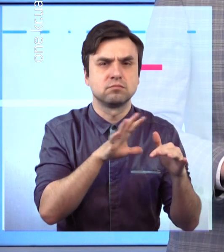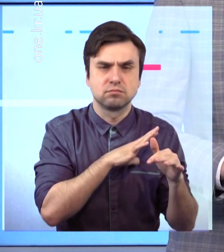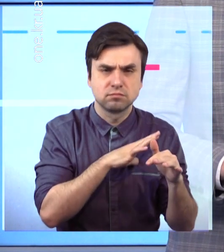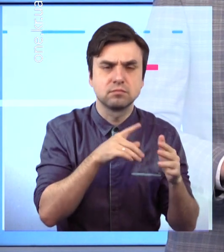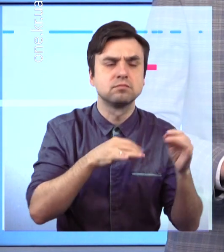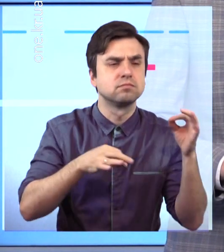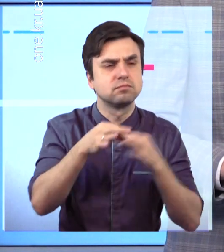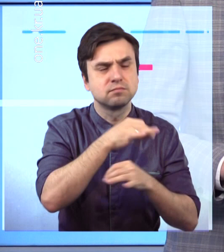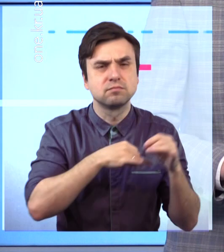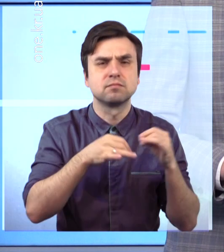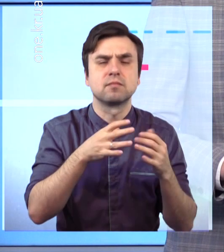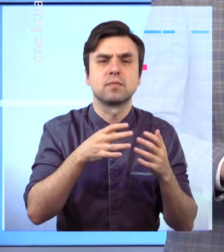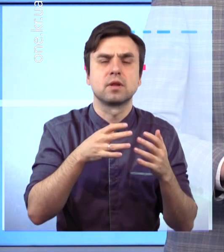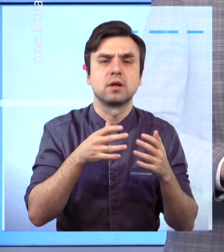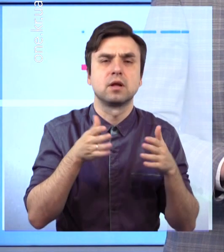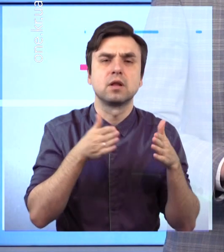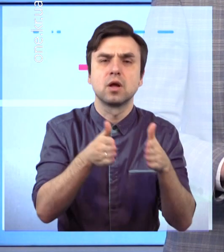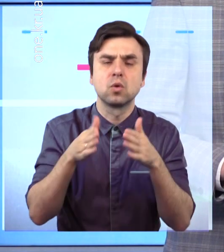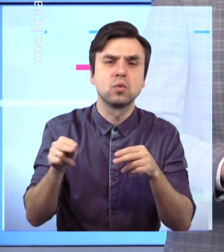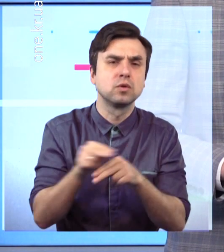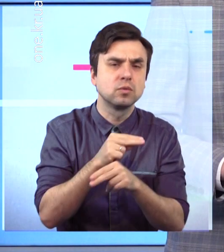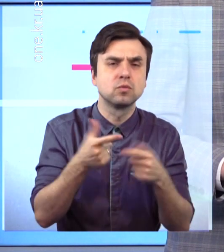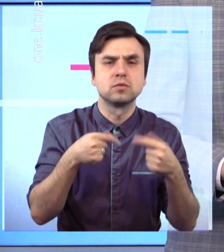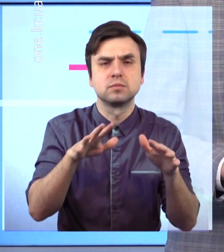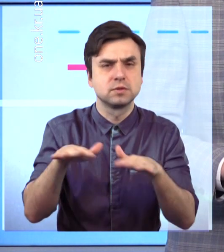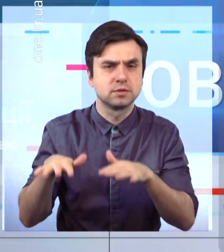проспекті Миру, поспілкувалася і наша знімальна група.